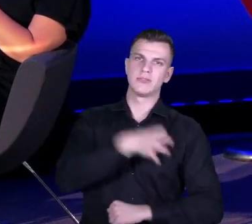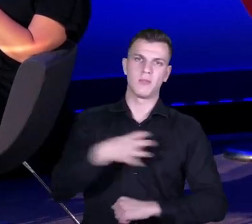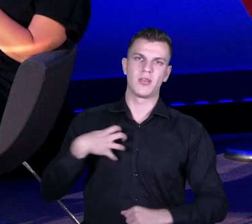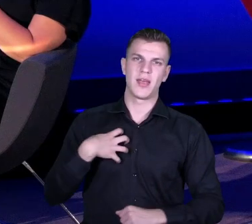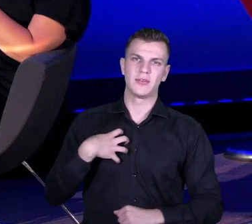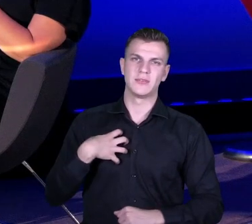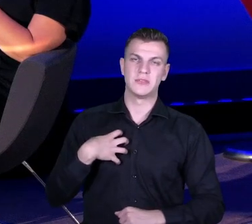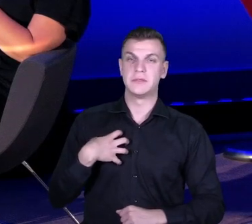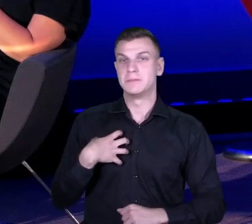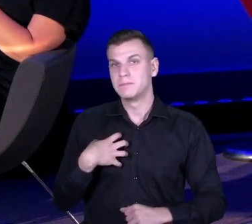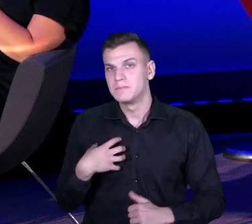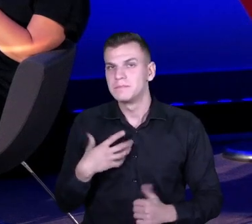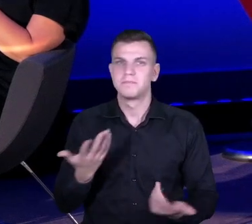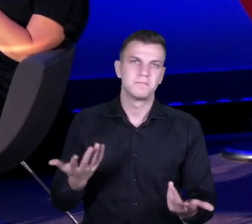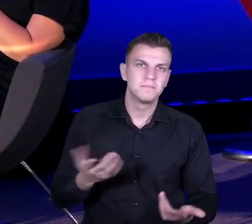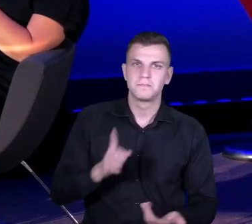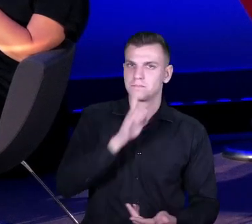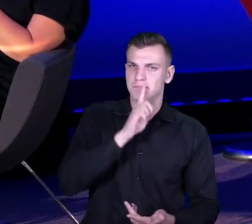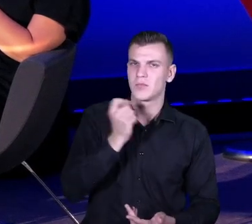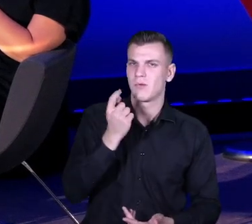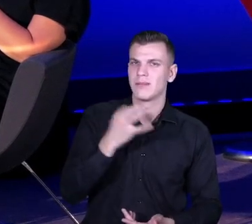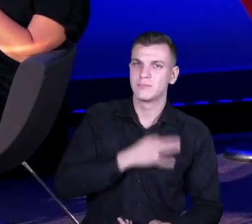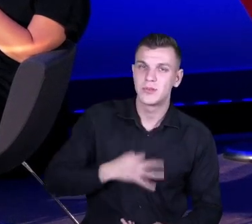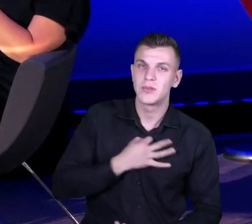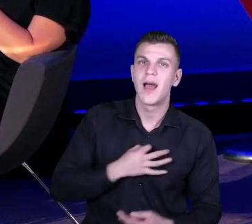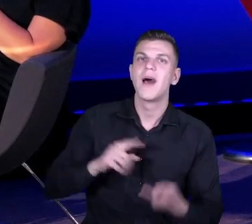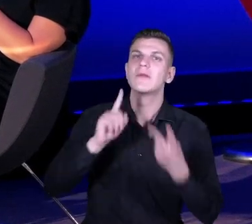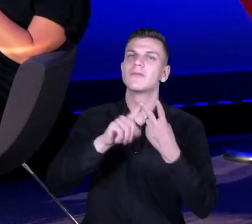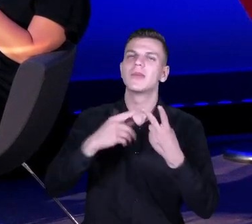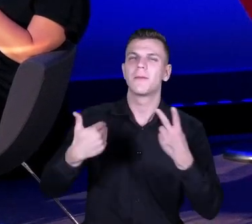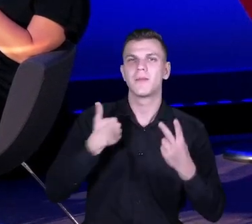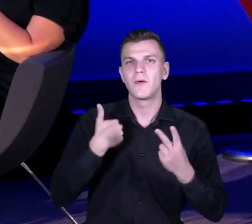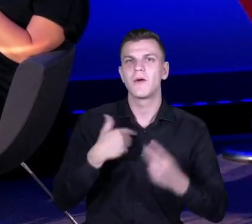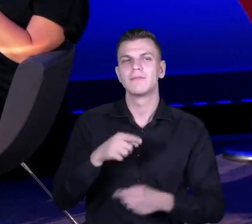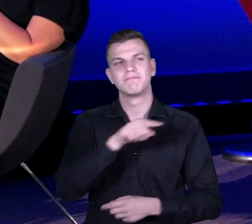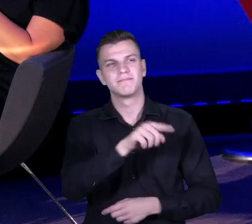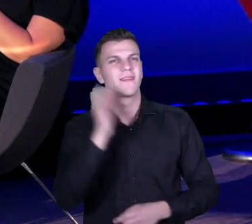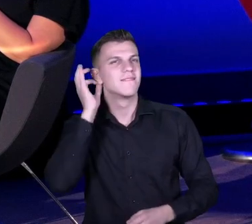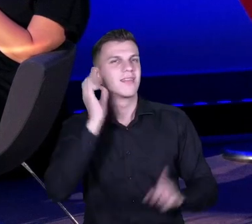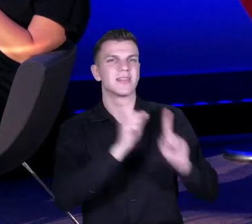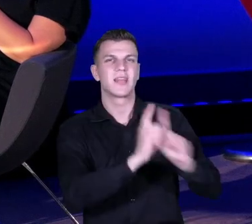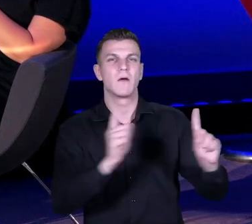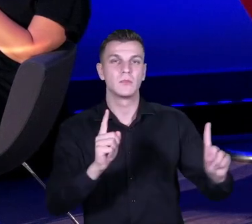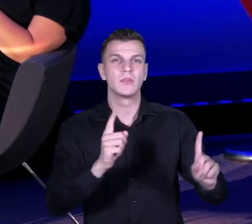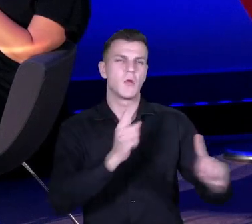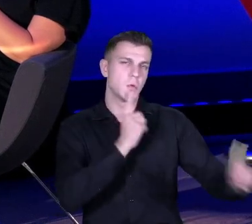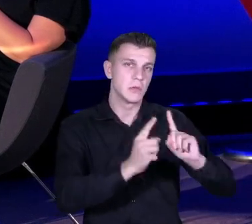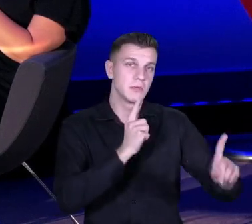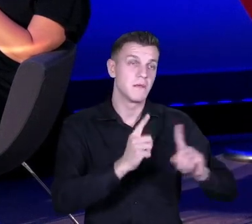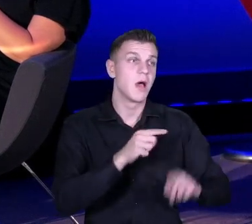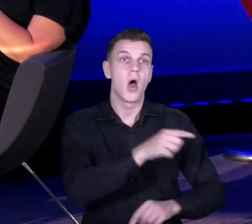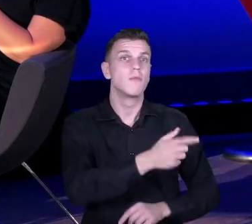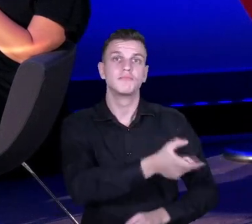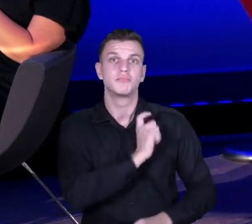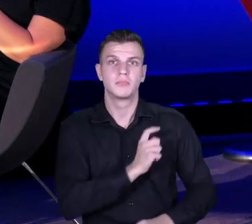taka rozmowa dosyć dla mnie pionizująca z jedną z nauczycielek, kiedy dowiedziałem się, że ja